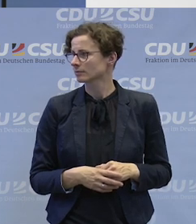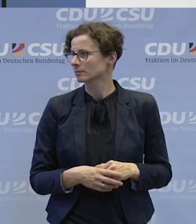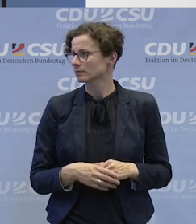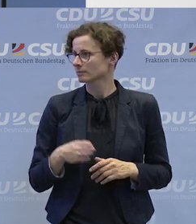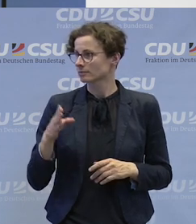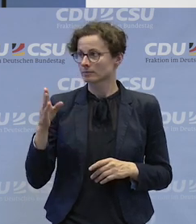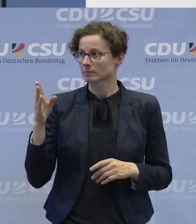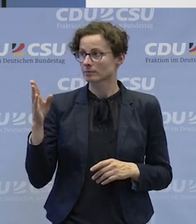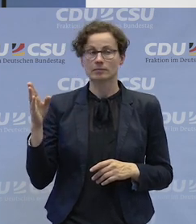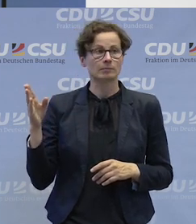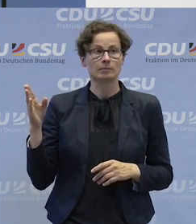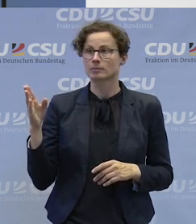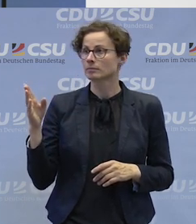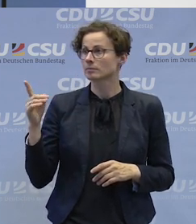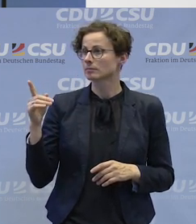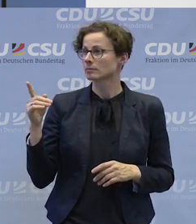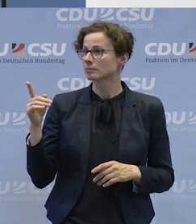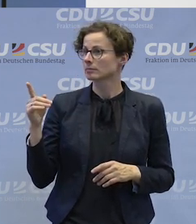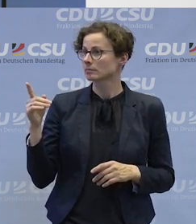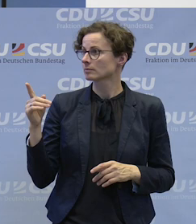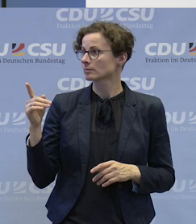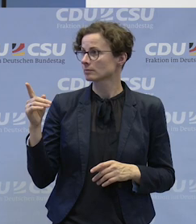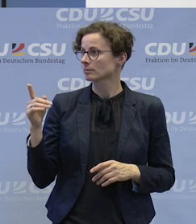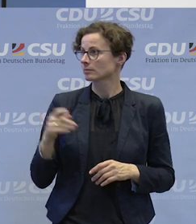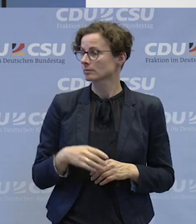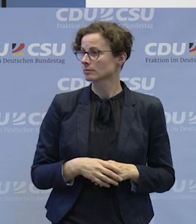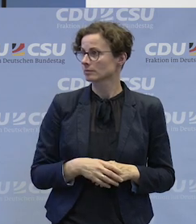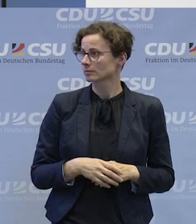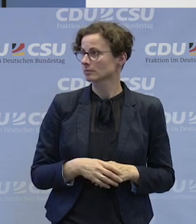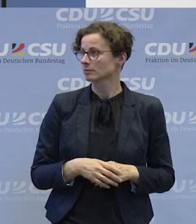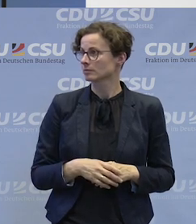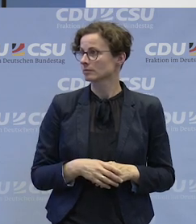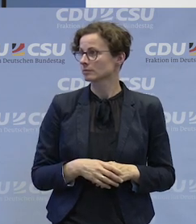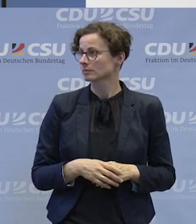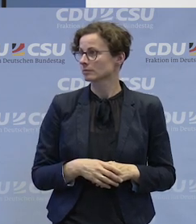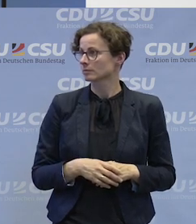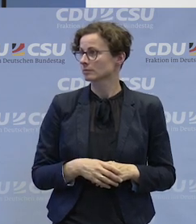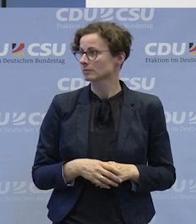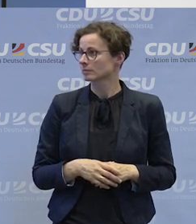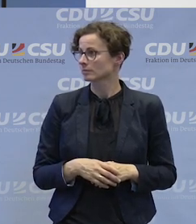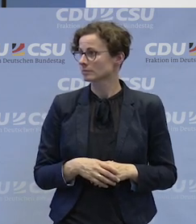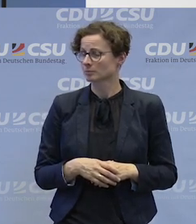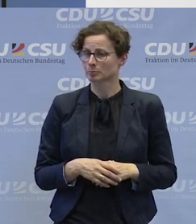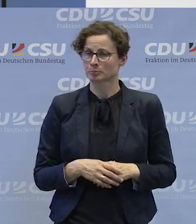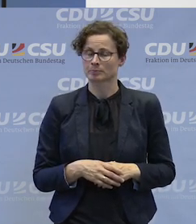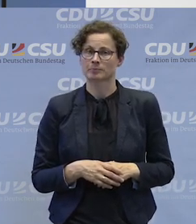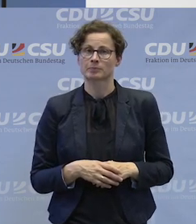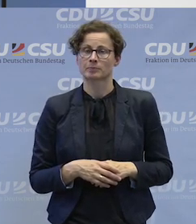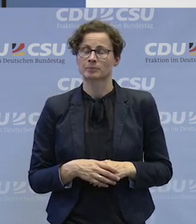Geben Sie dem Kollegen an den Reglern eine Sekunde Zeit. Jetzt bitte. Gut. Also die